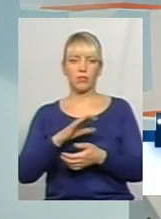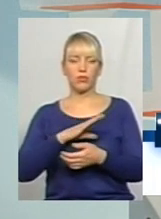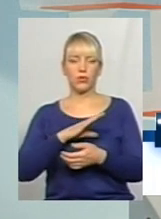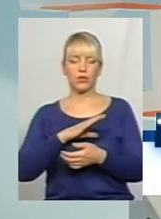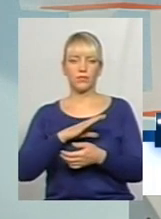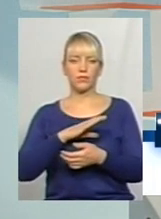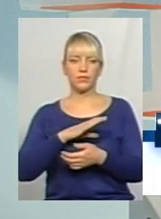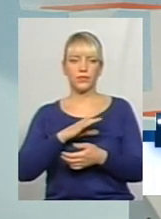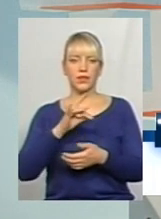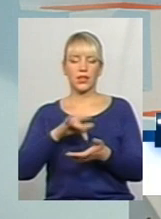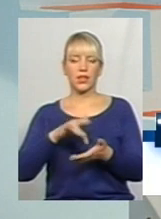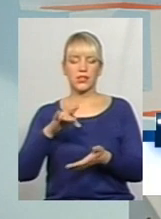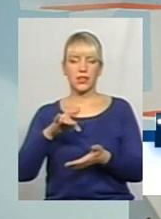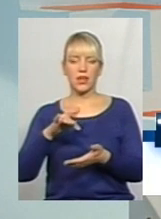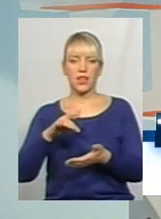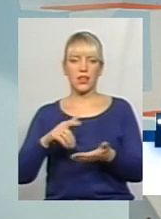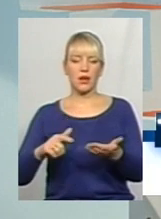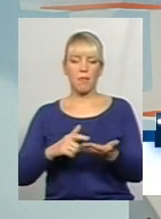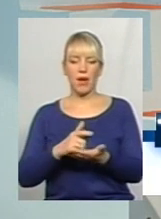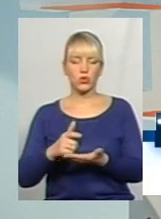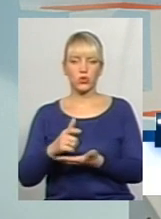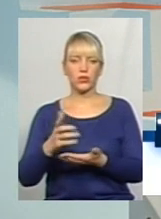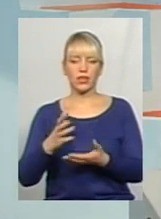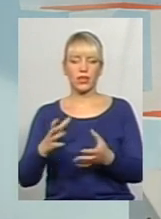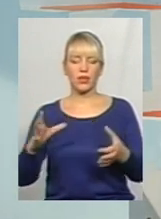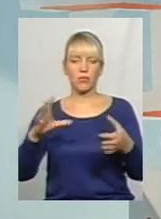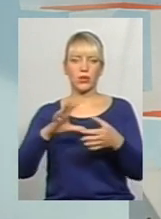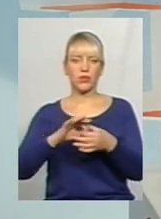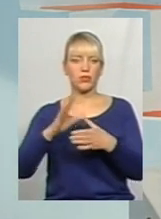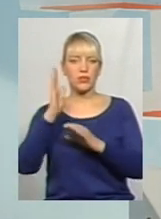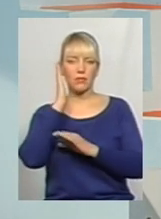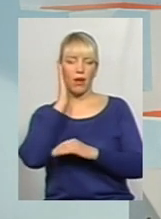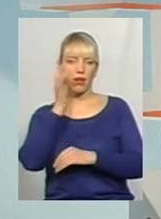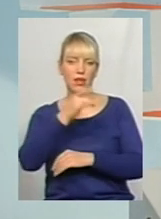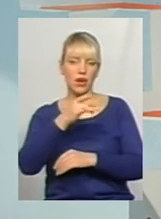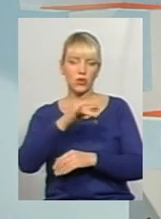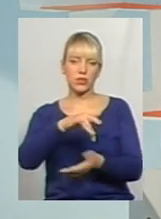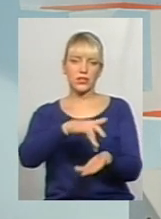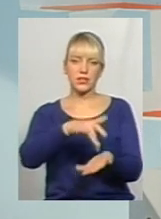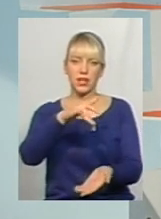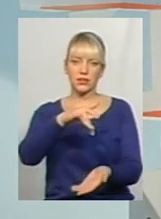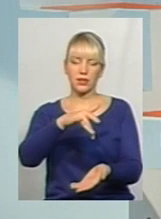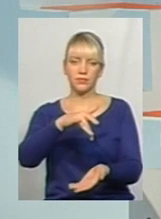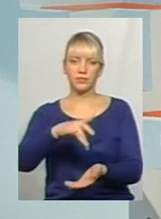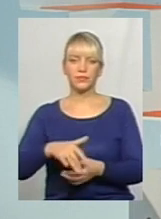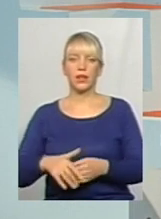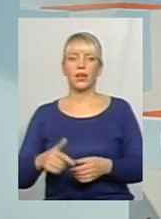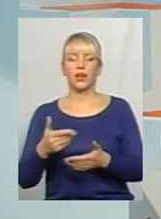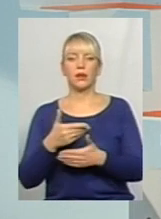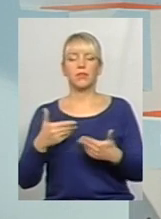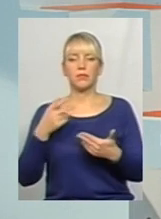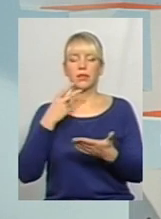центральних маршрутах, які поєднують спальні мікрорайони з центру міста і з промисловими зонами. Ми